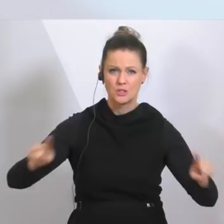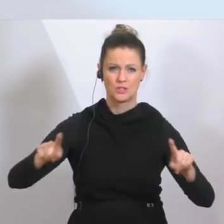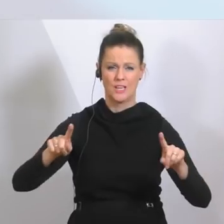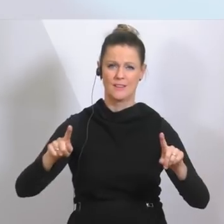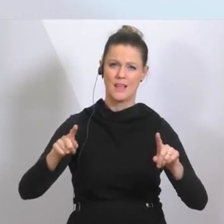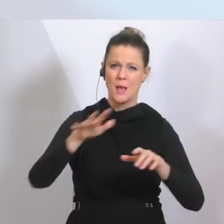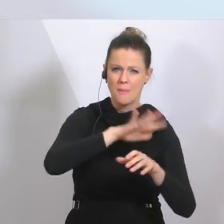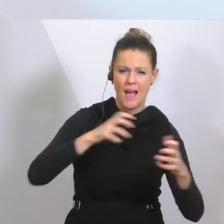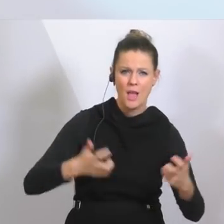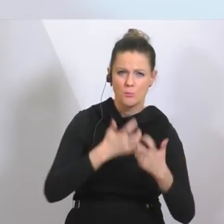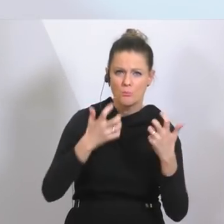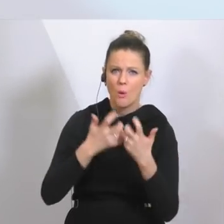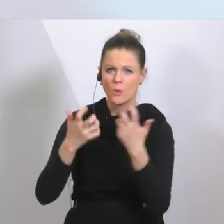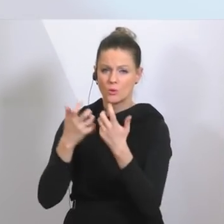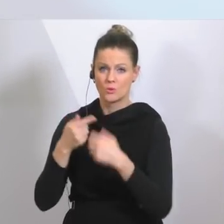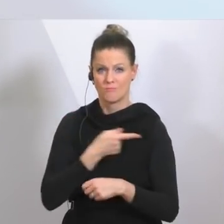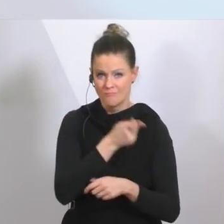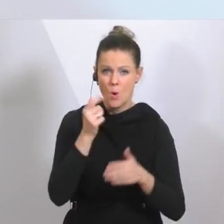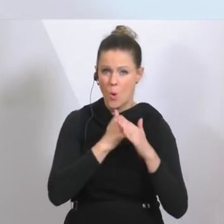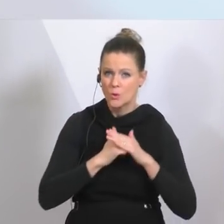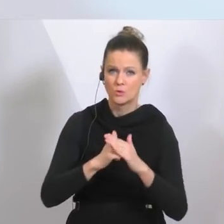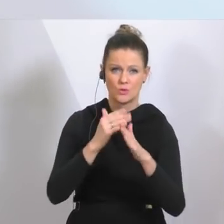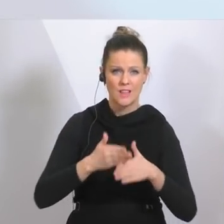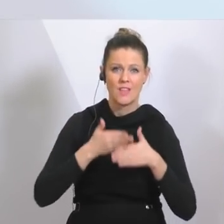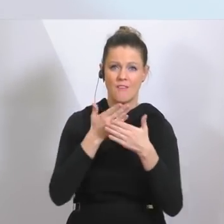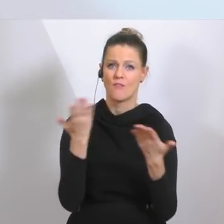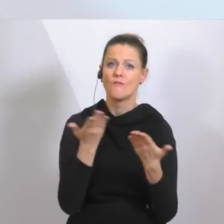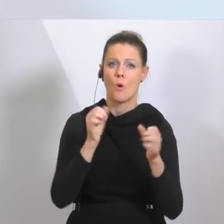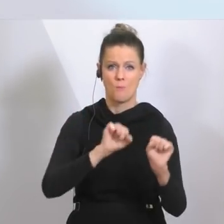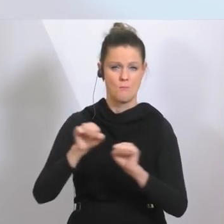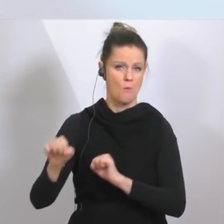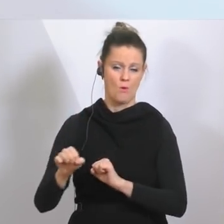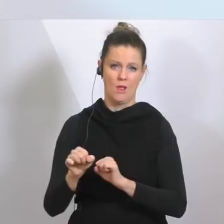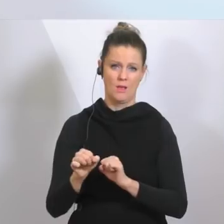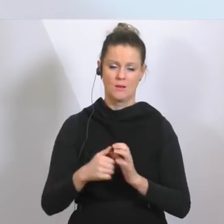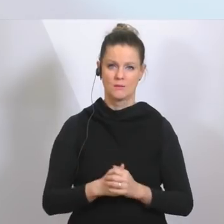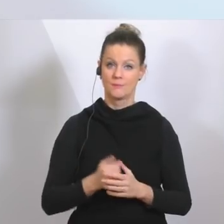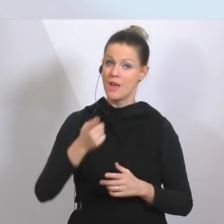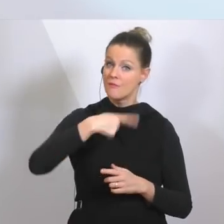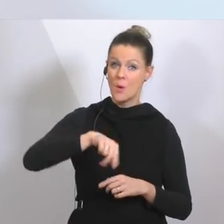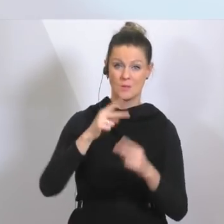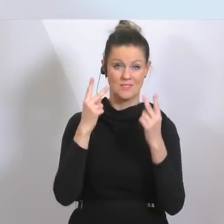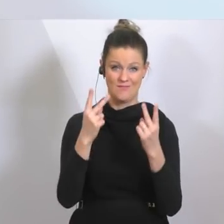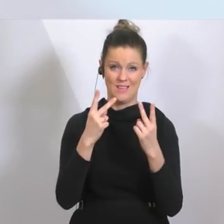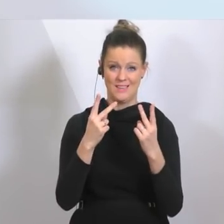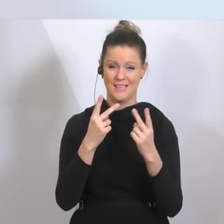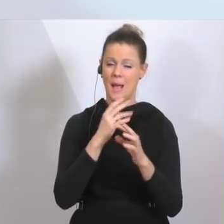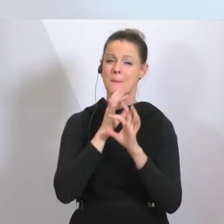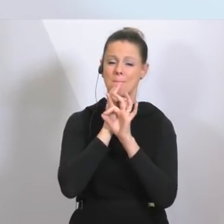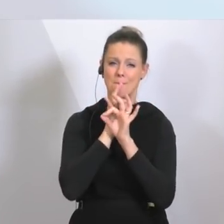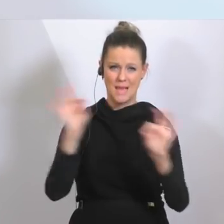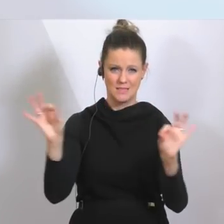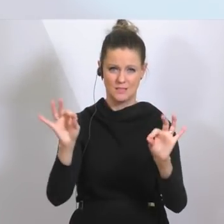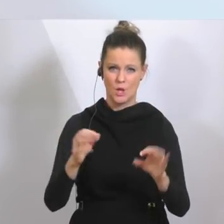Produktion und sie unterstützen und helfen, wo immer es geht. Uns ist es wichtig, dass sie die bestmögliche Unterstützung